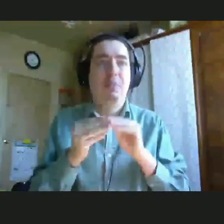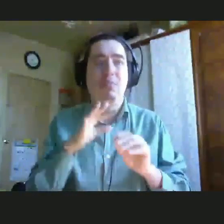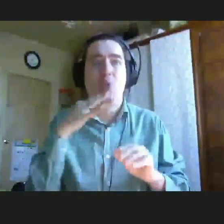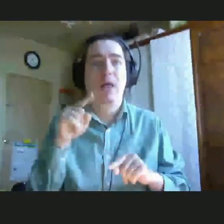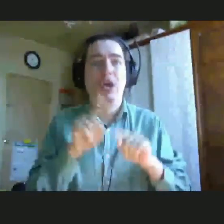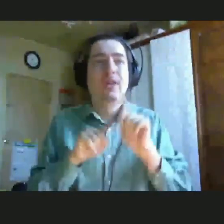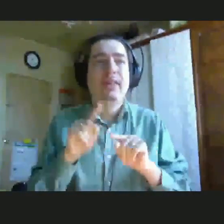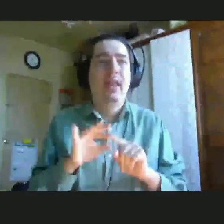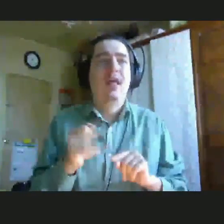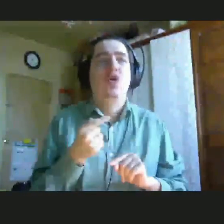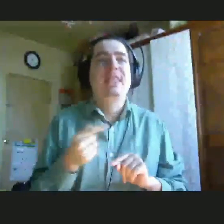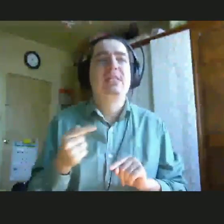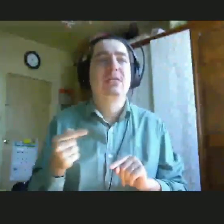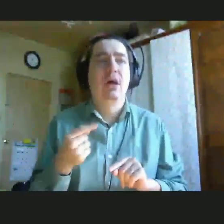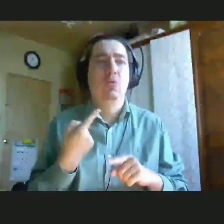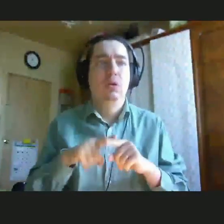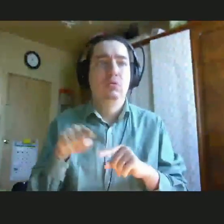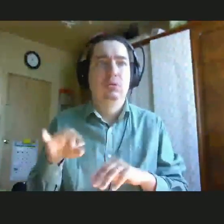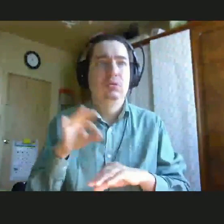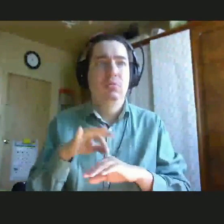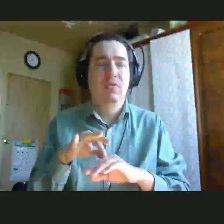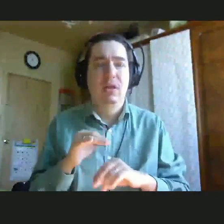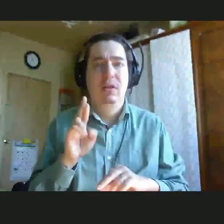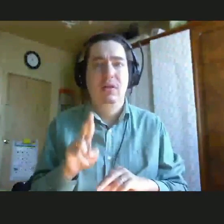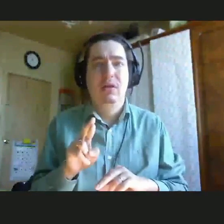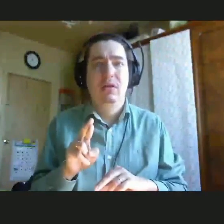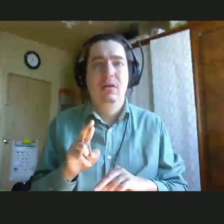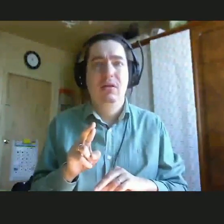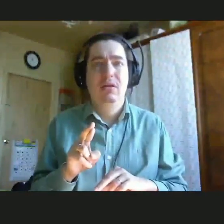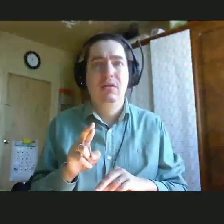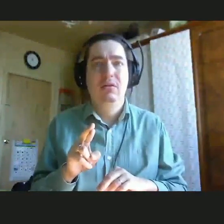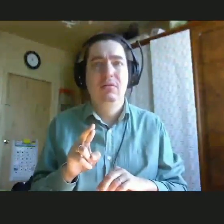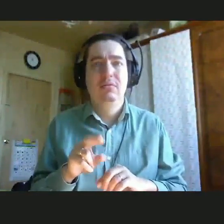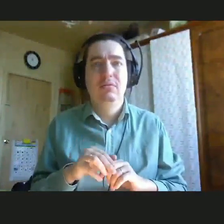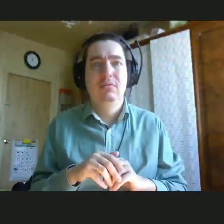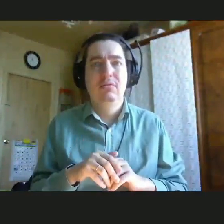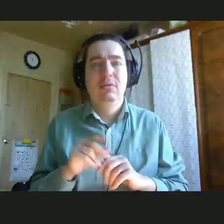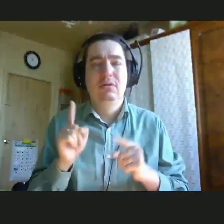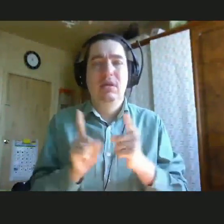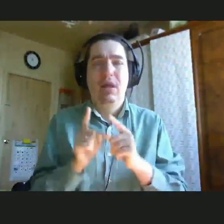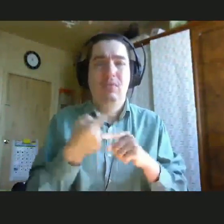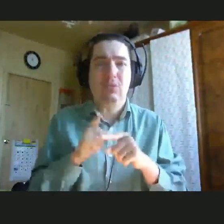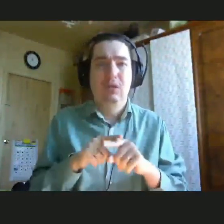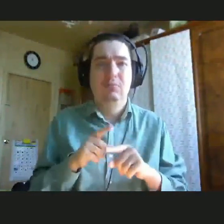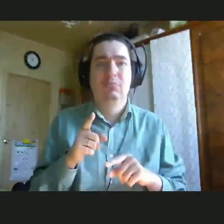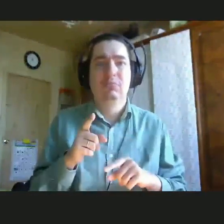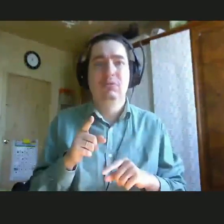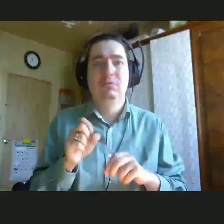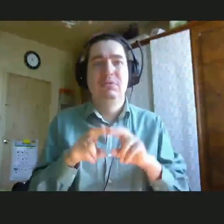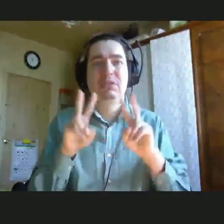родители отрицают вот эту поддержку извне. Я безумно с вами согласна, что социализация-то не в том, чтобы сидеть в клубе по интересам,